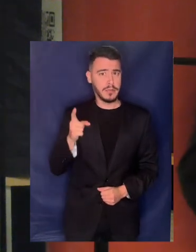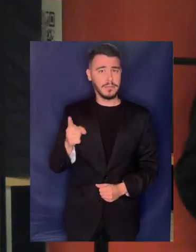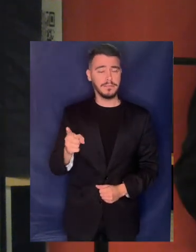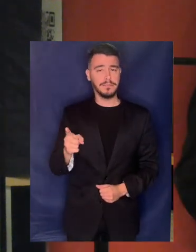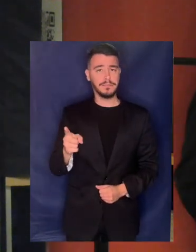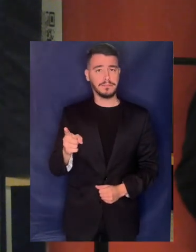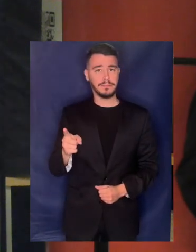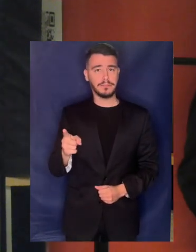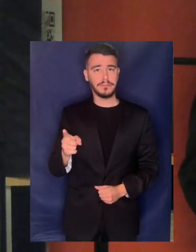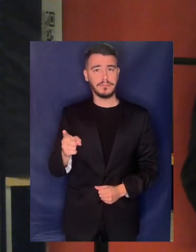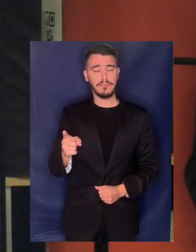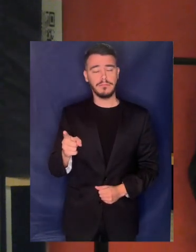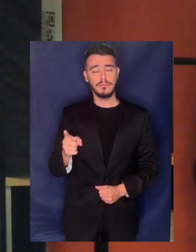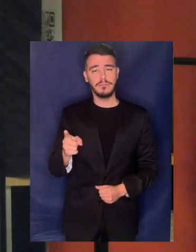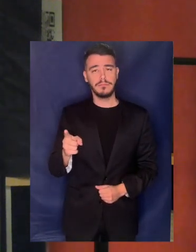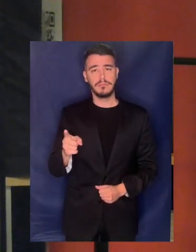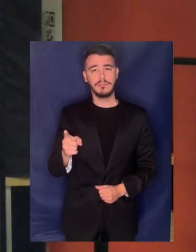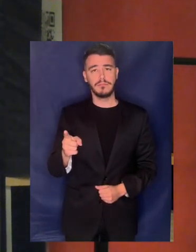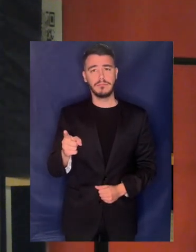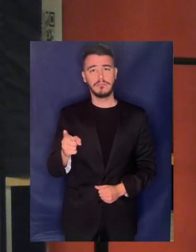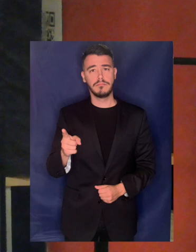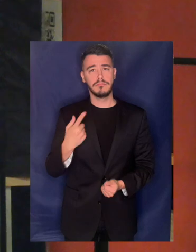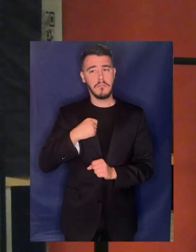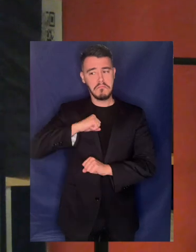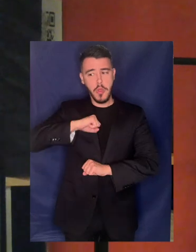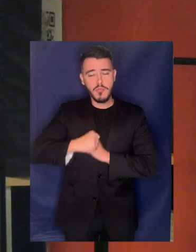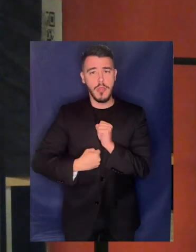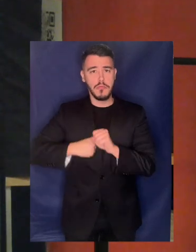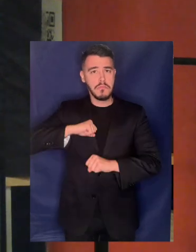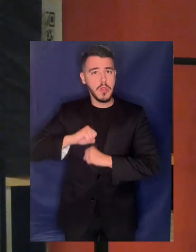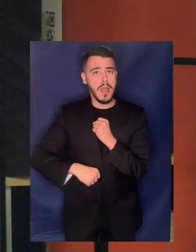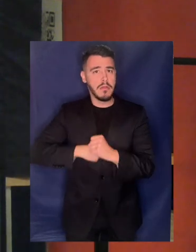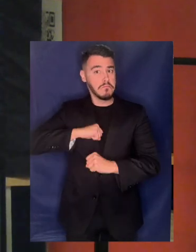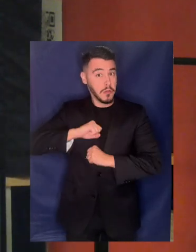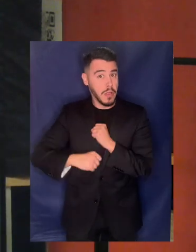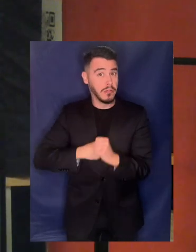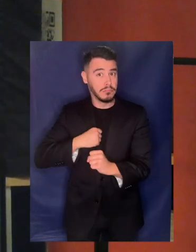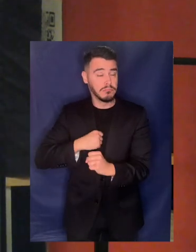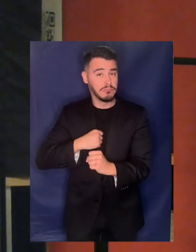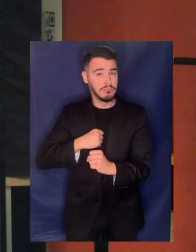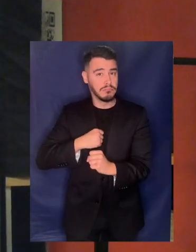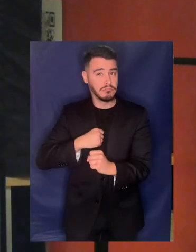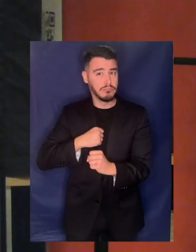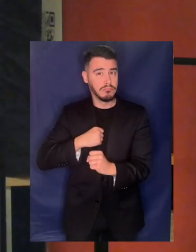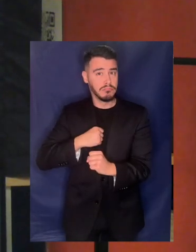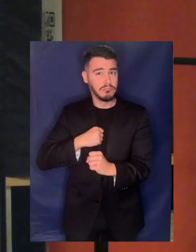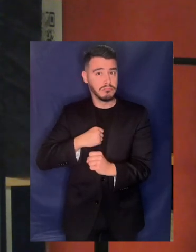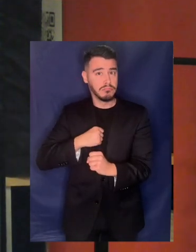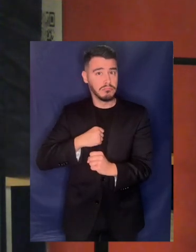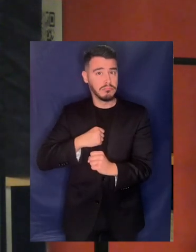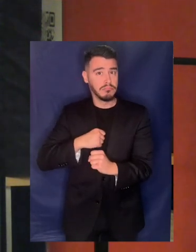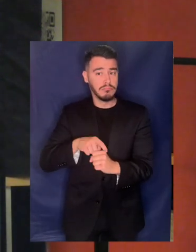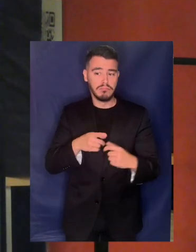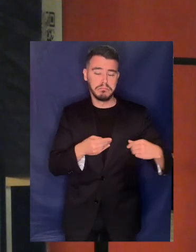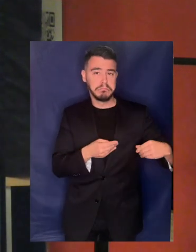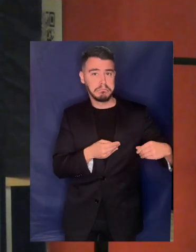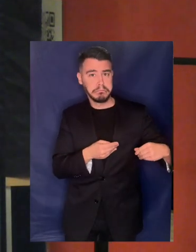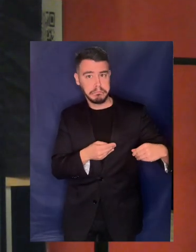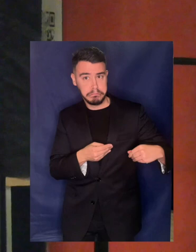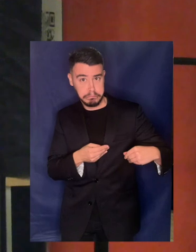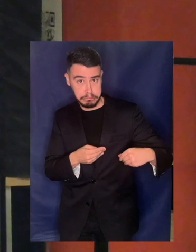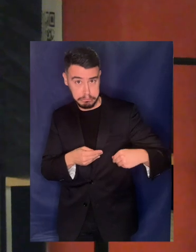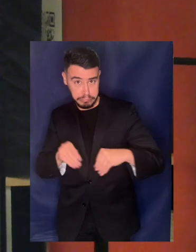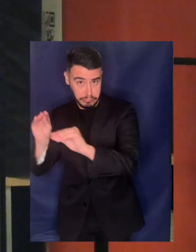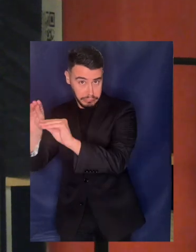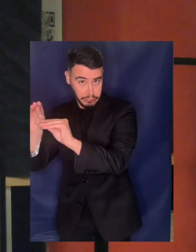καμία λίστα έτσι προσπάθησαν να μοιραστούν μαζί μας για να γίνει το πλοστάσιό μας τις επόμενες